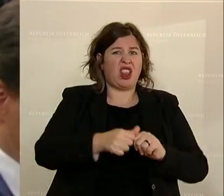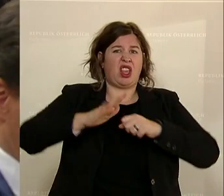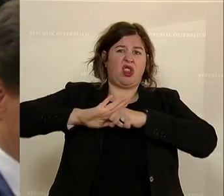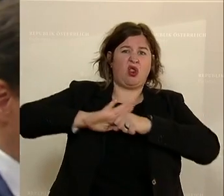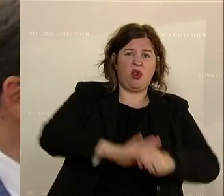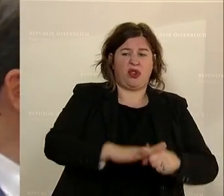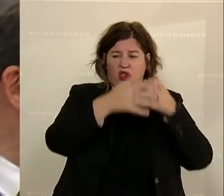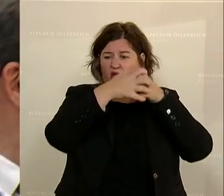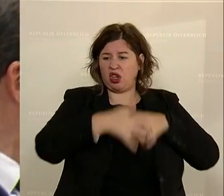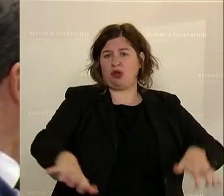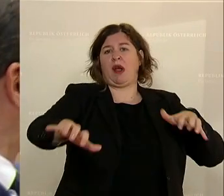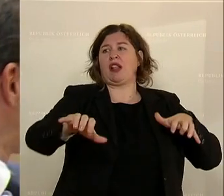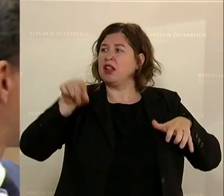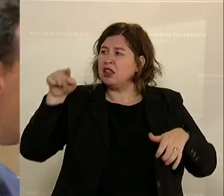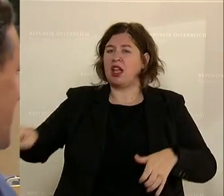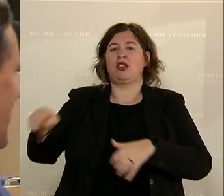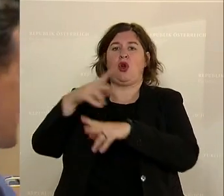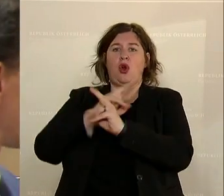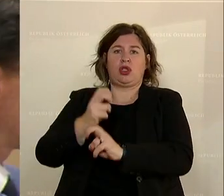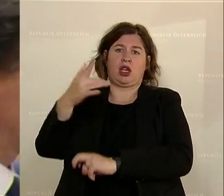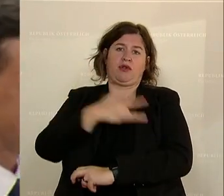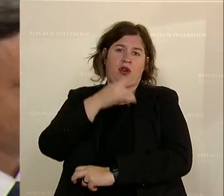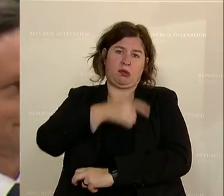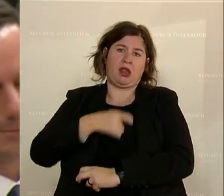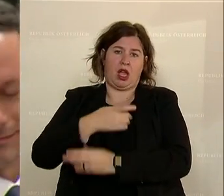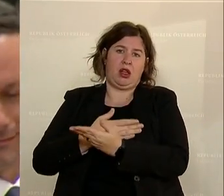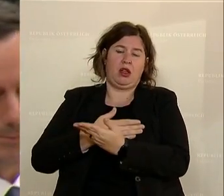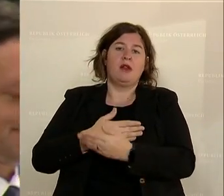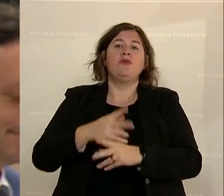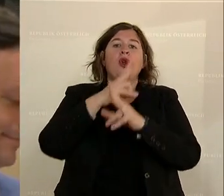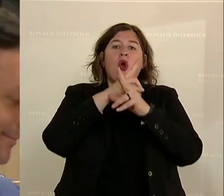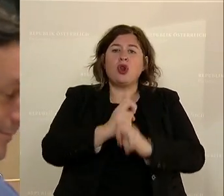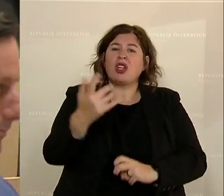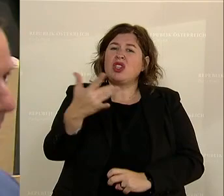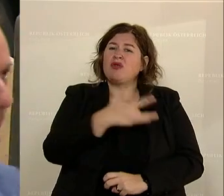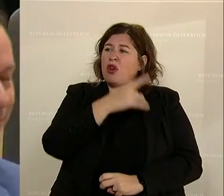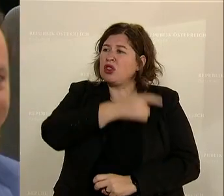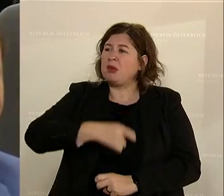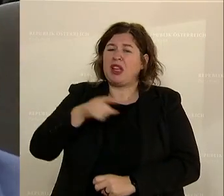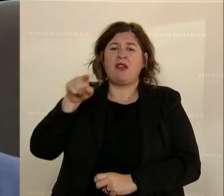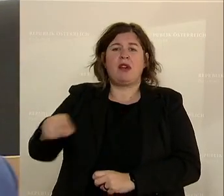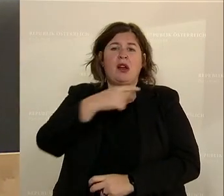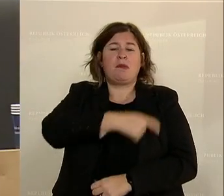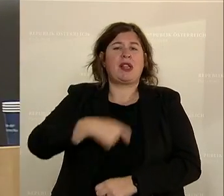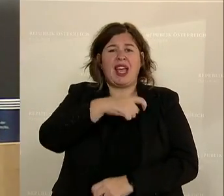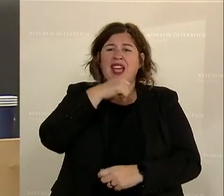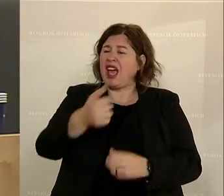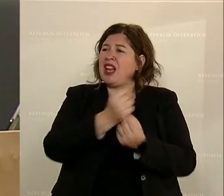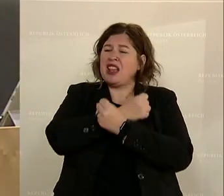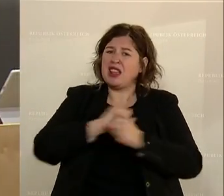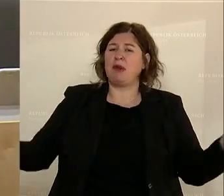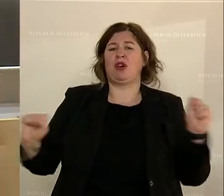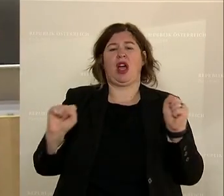und gespalten hat. Das ist die österreichische Volkspartei. Die österreichische Volkspartei ist weiters eine Partei, die keine demokratische Legitimität